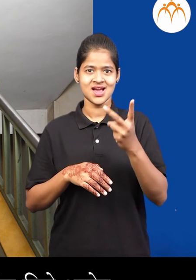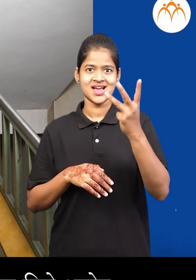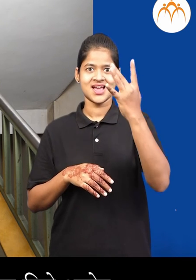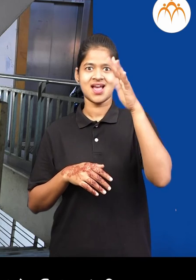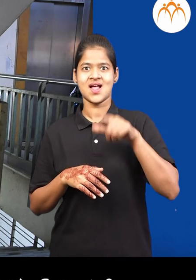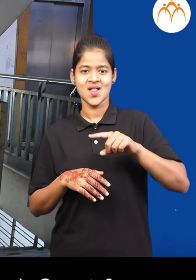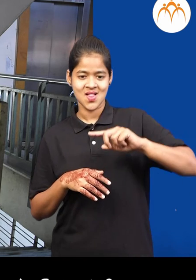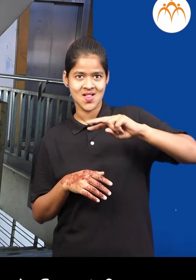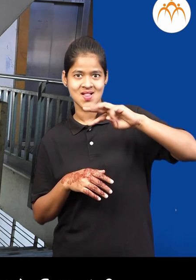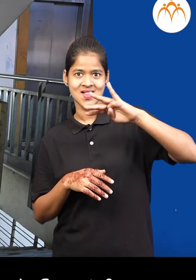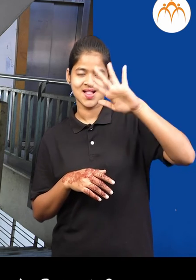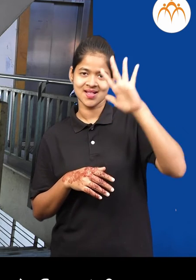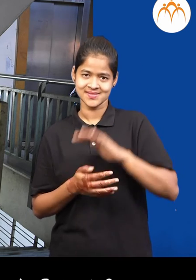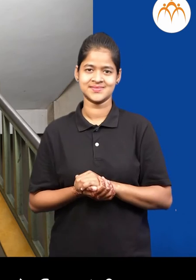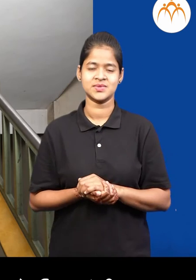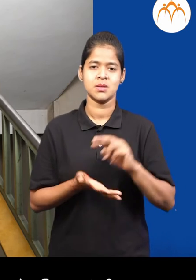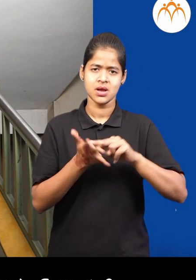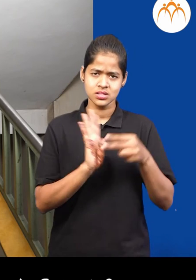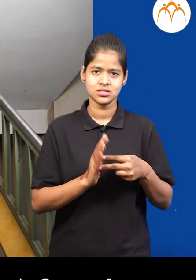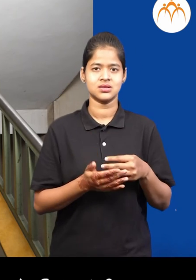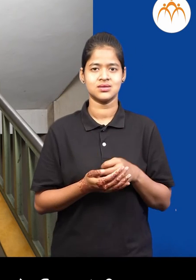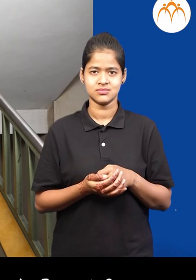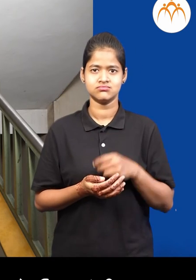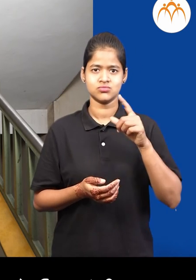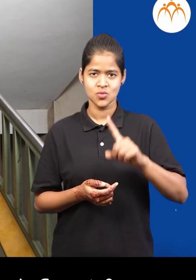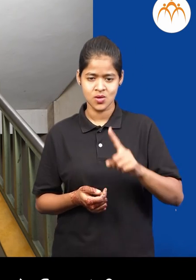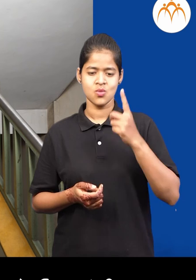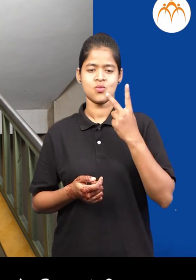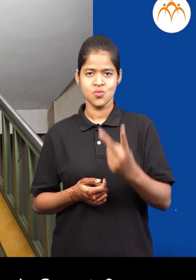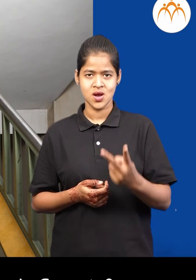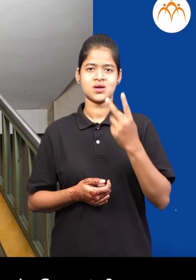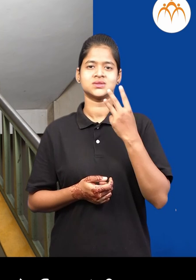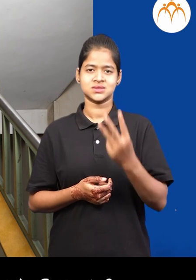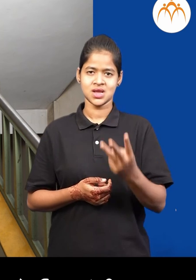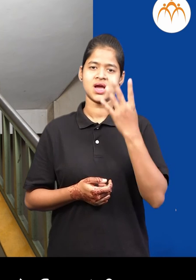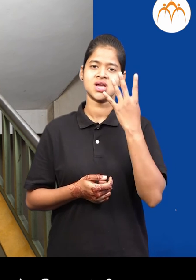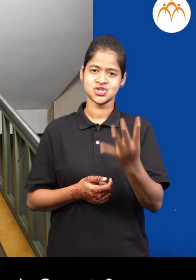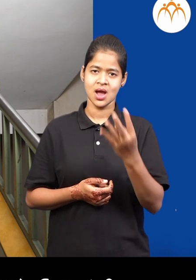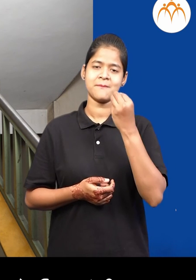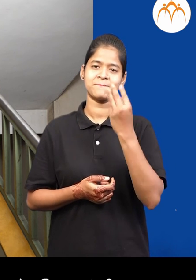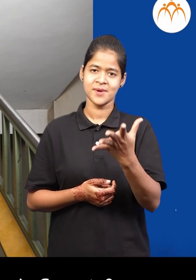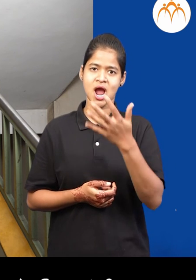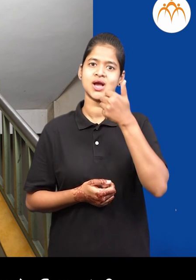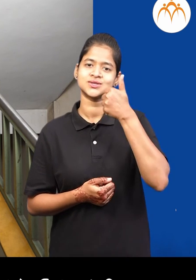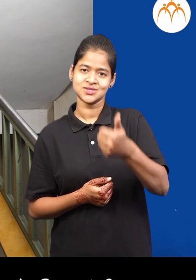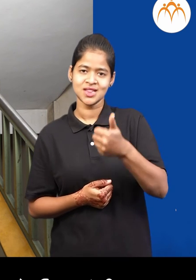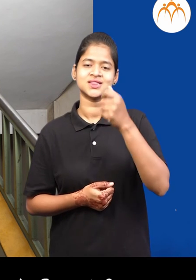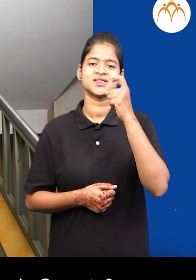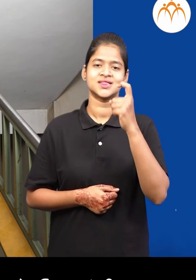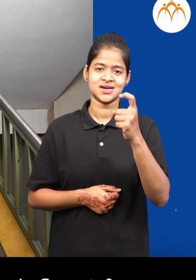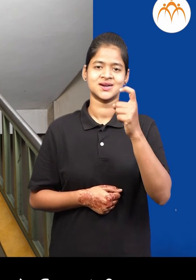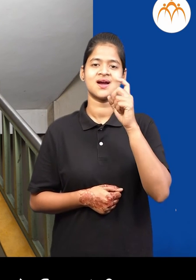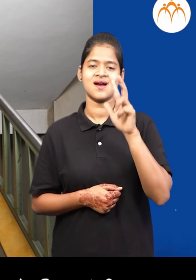है तड़ मजला ते पहिला मजला एक, तोन, तीन, चार, पाथ,